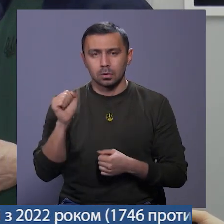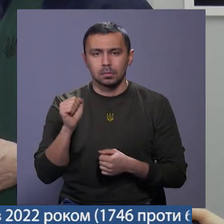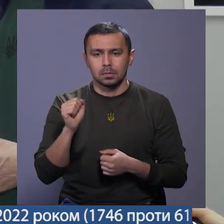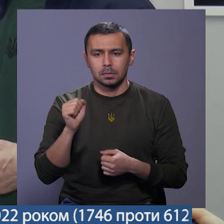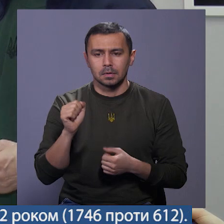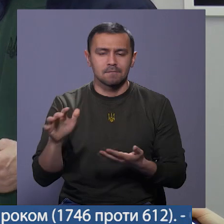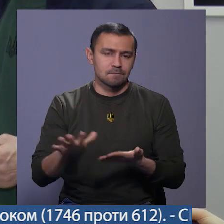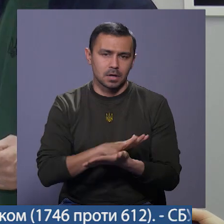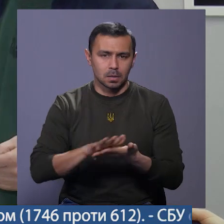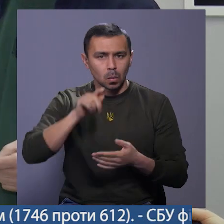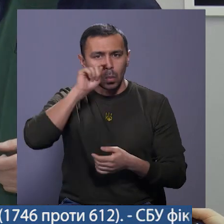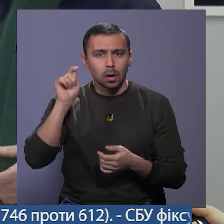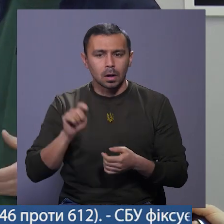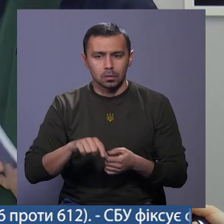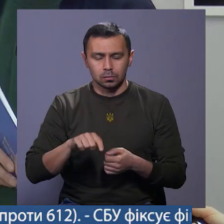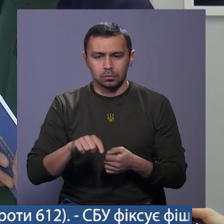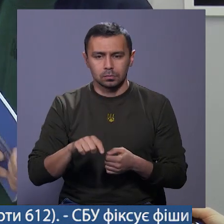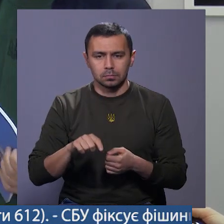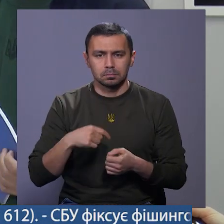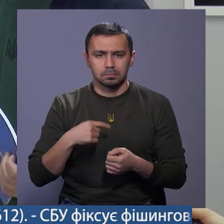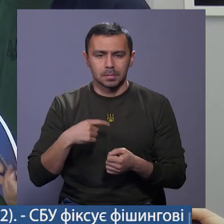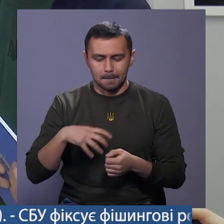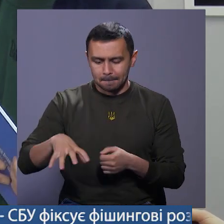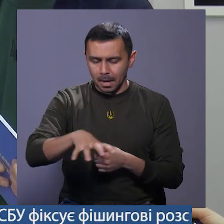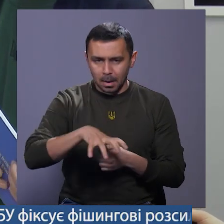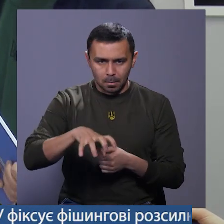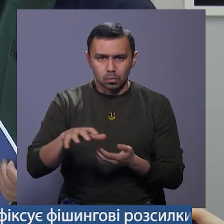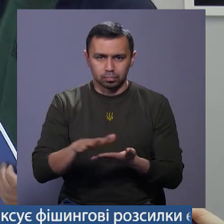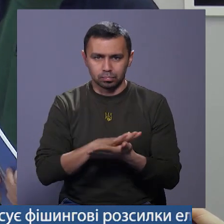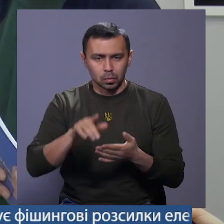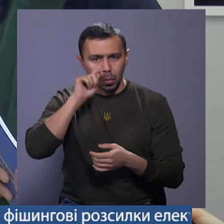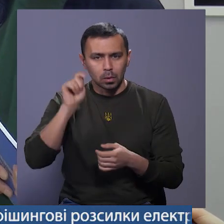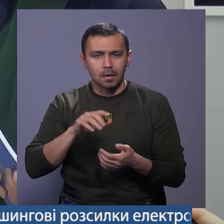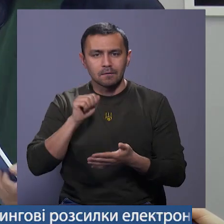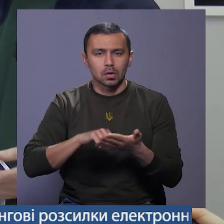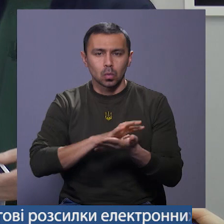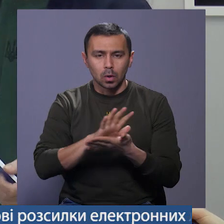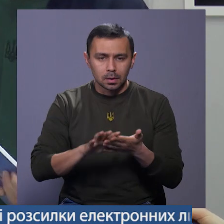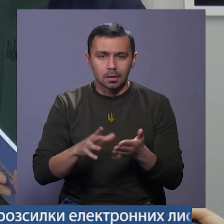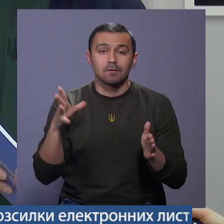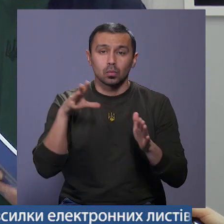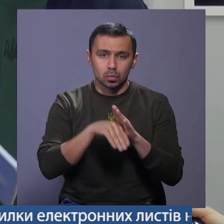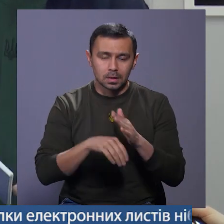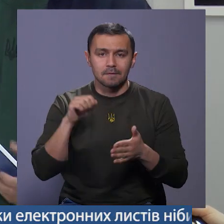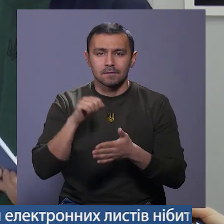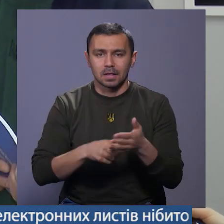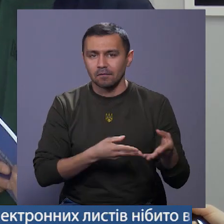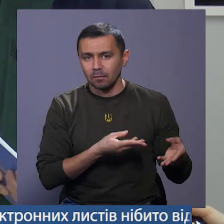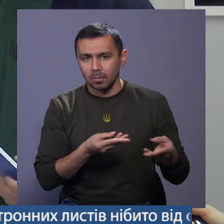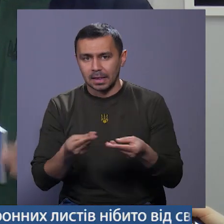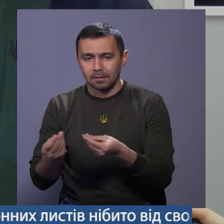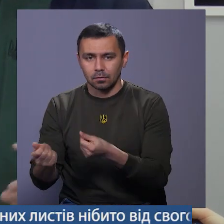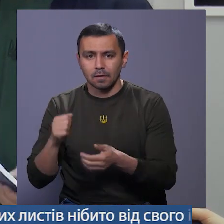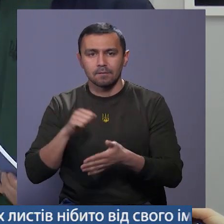вичистимо Україну, з пилосмоком прибирає. Приберемо Україну, в тому числі від руїн, і в тому числі від впливу